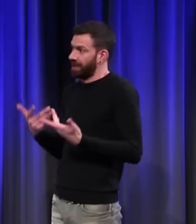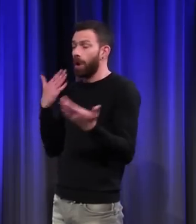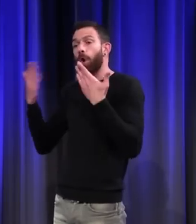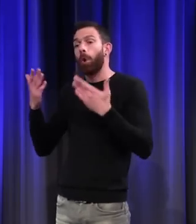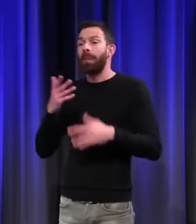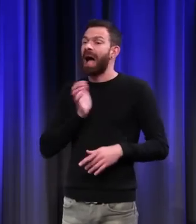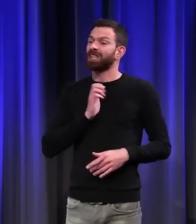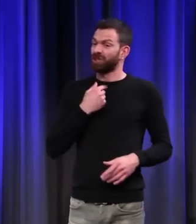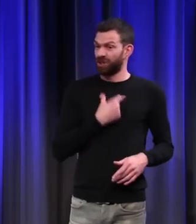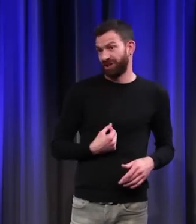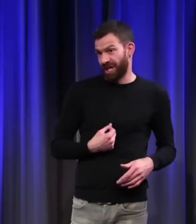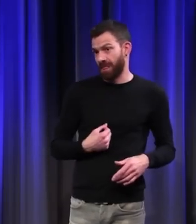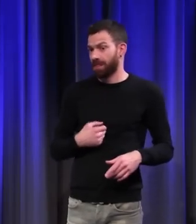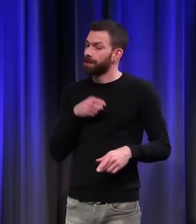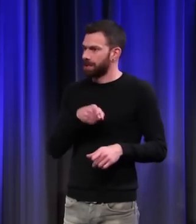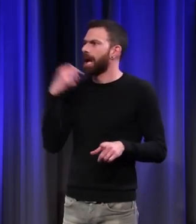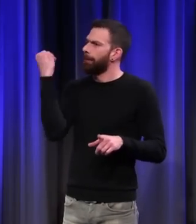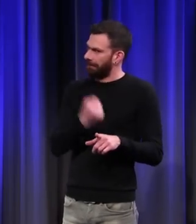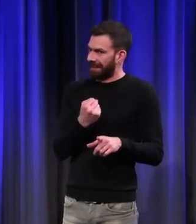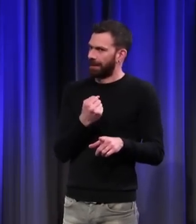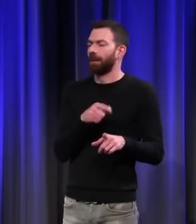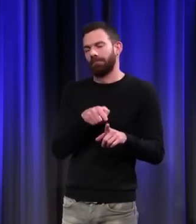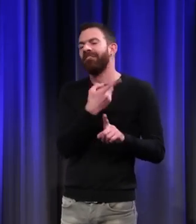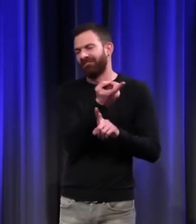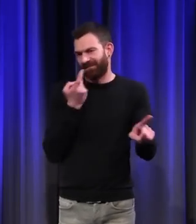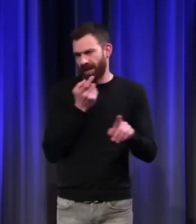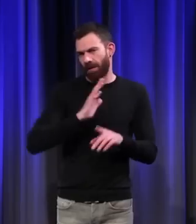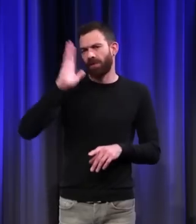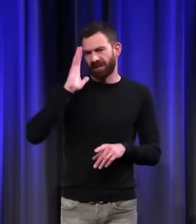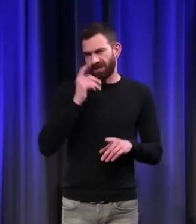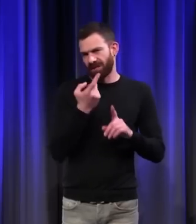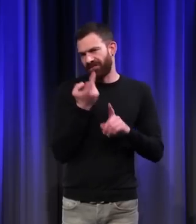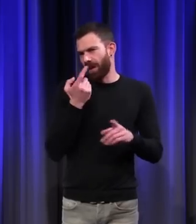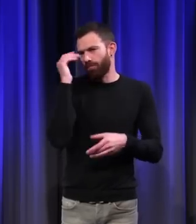c'est un héritage de l'Antiquité et du Moyen-Âge.